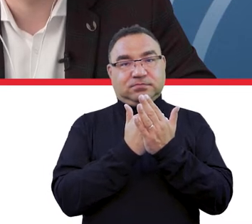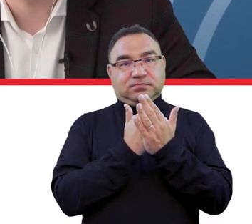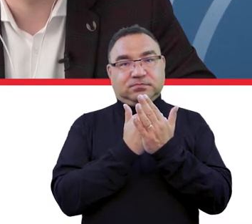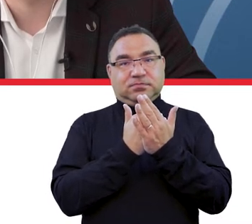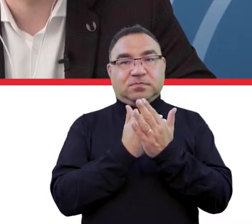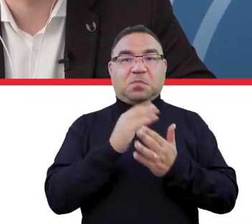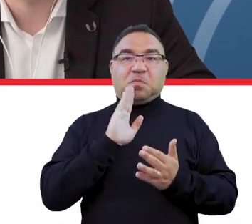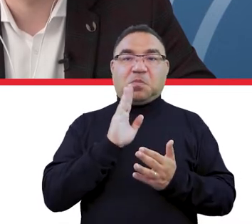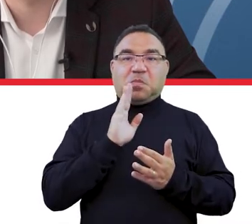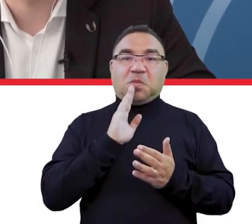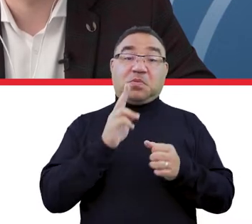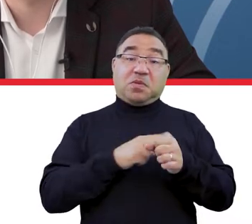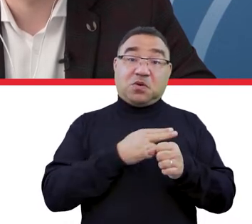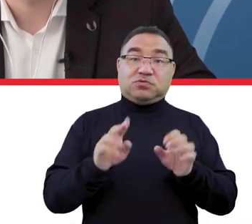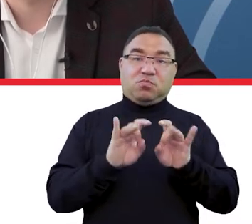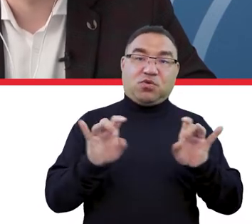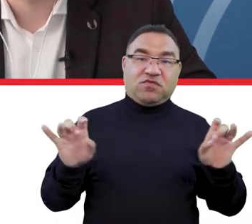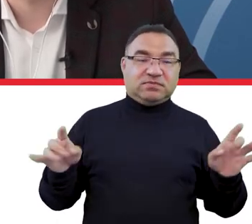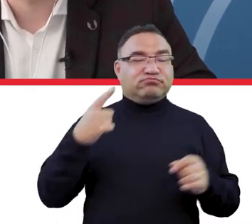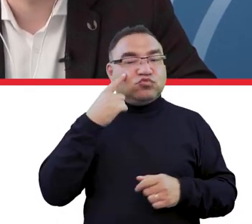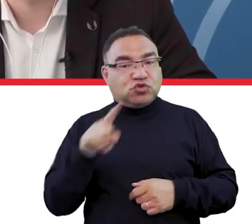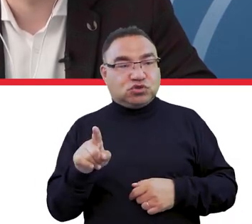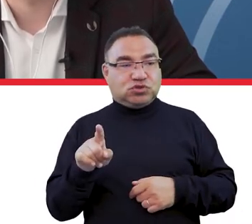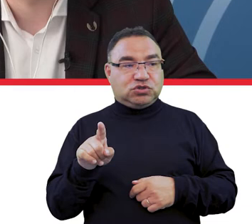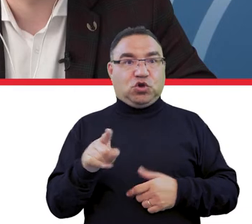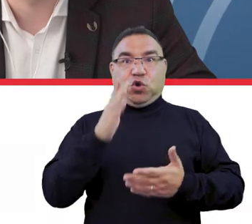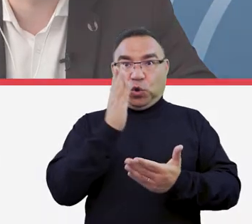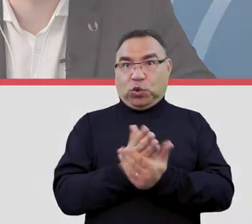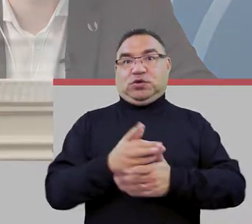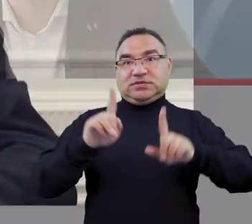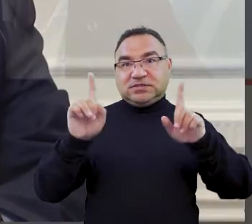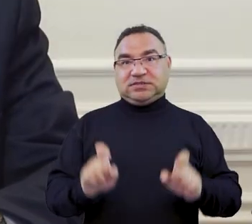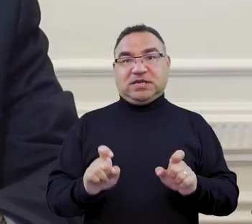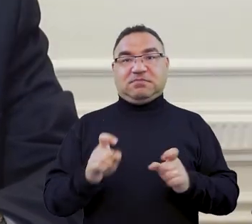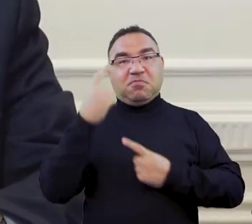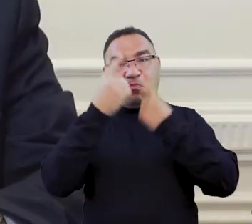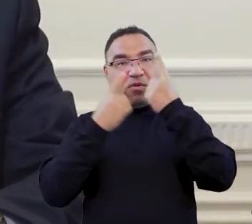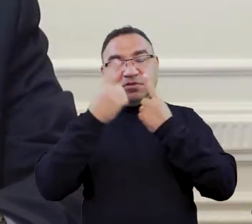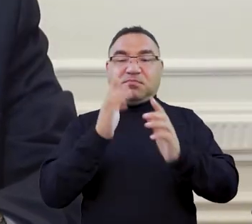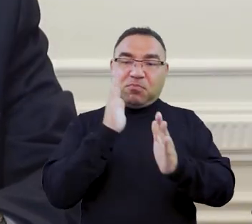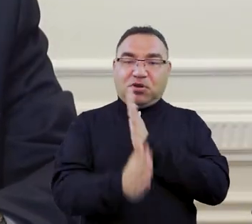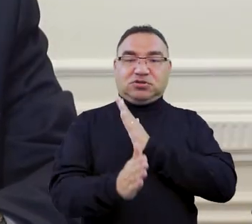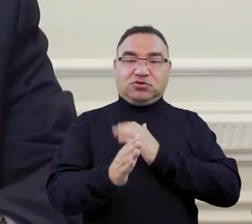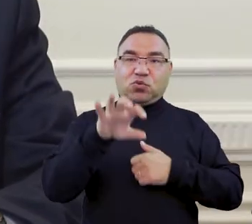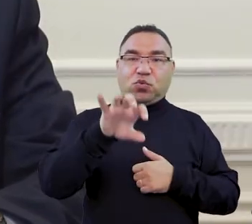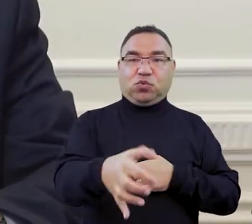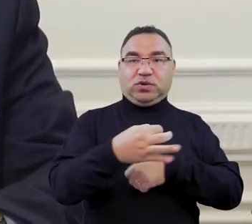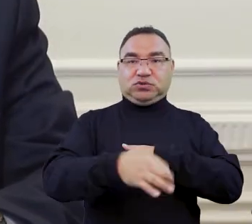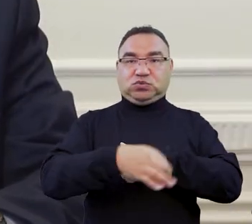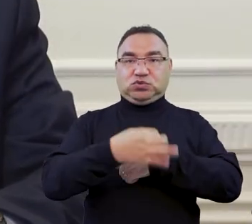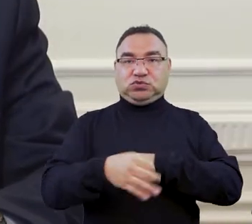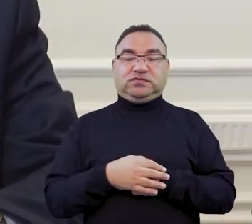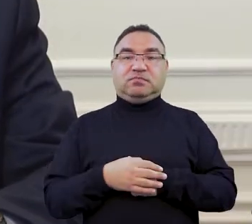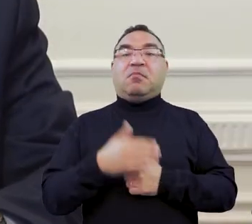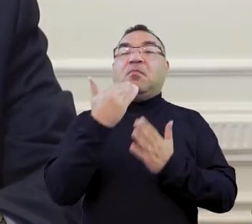niektórzy profesorowie, rektorzy zauważyli, o, nareszcie coś pomyślane wprost dla studentów.